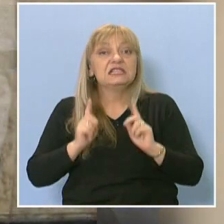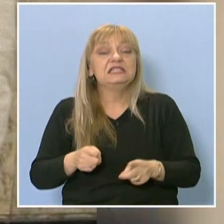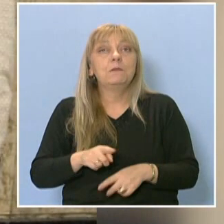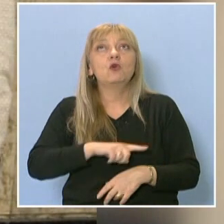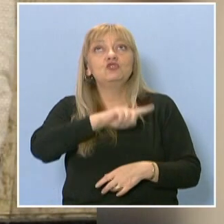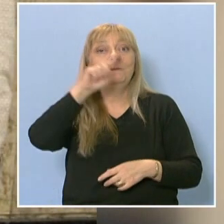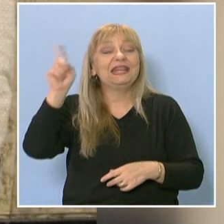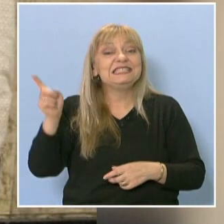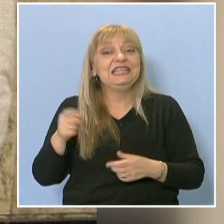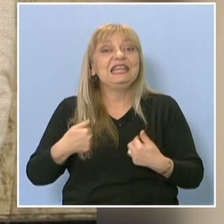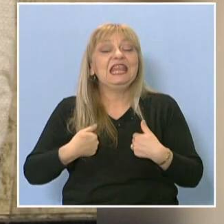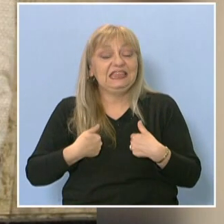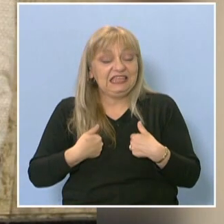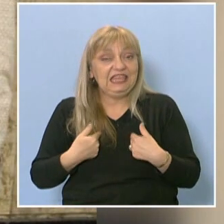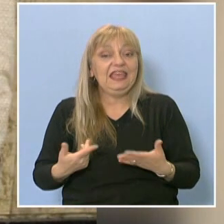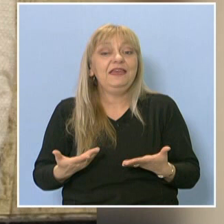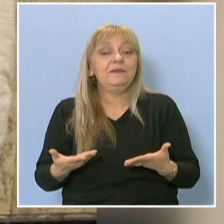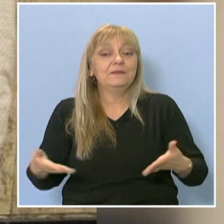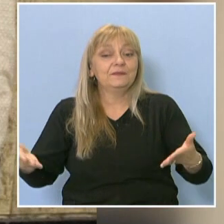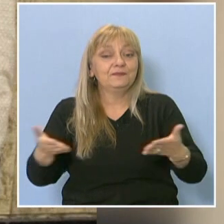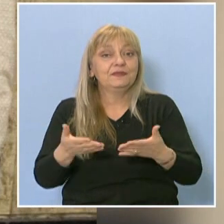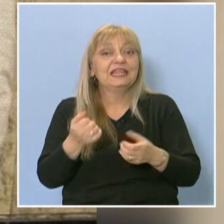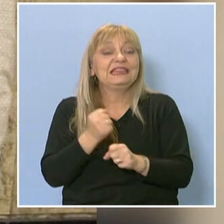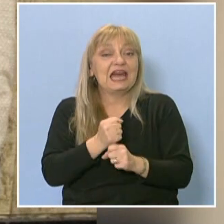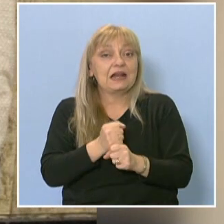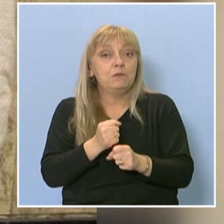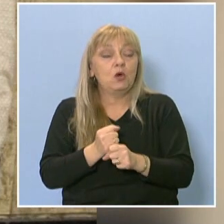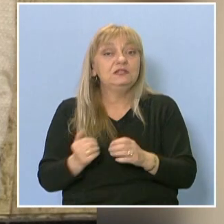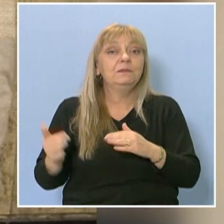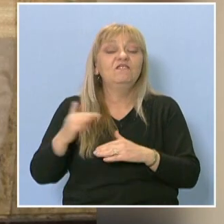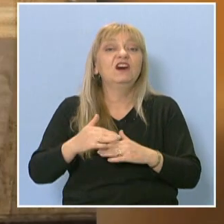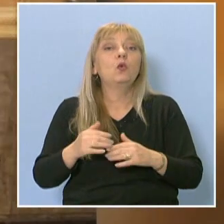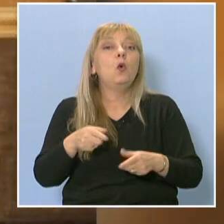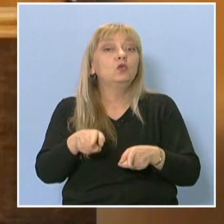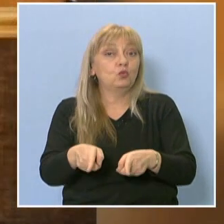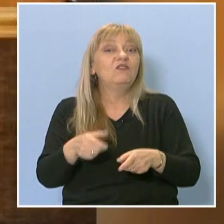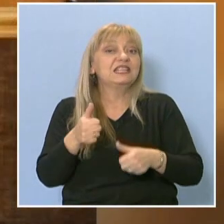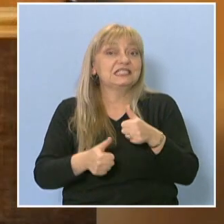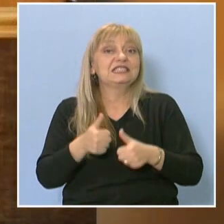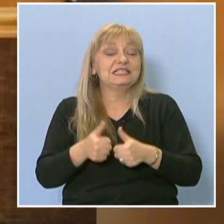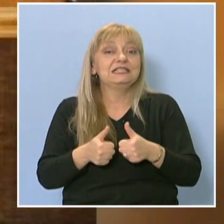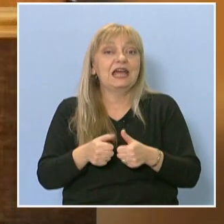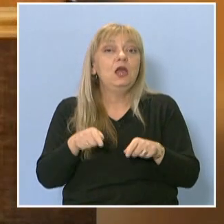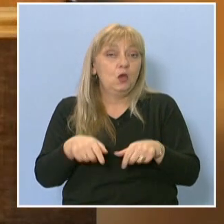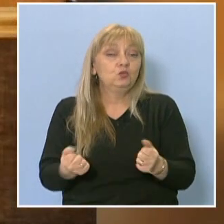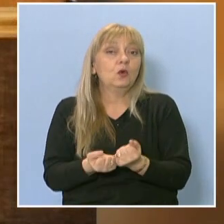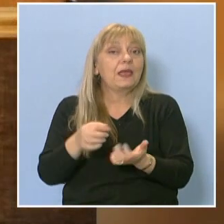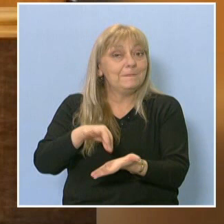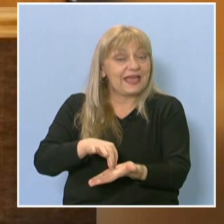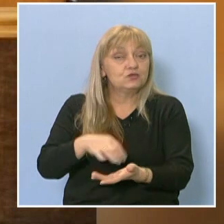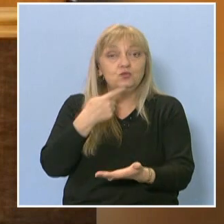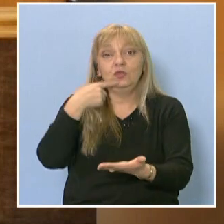ние да работим върху състезанието. И тук е мястото да